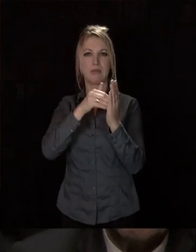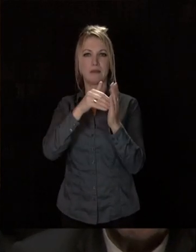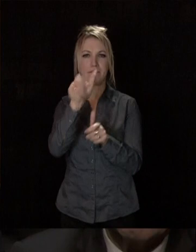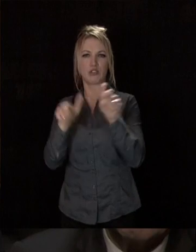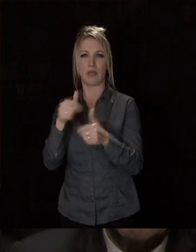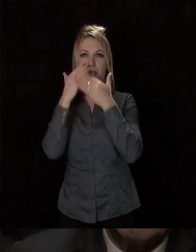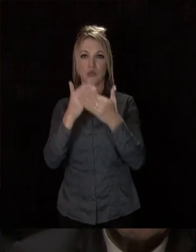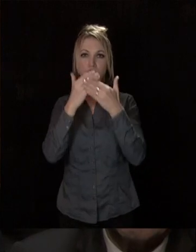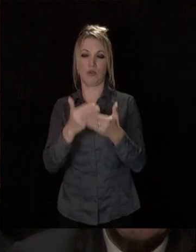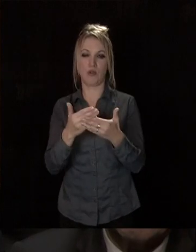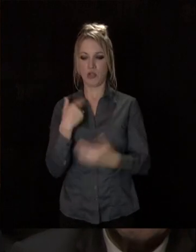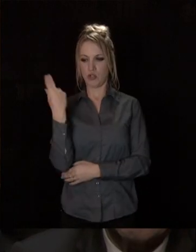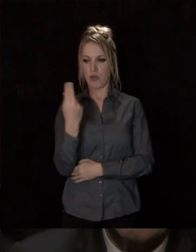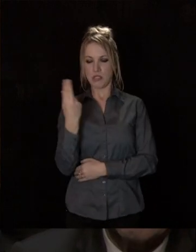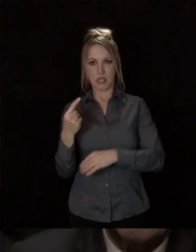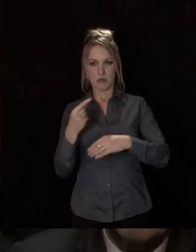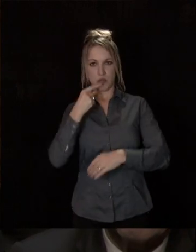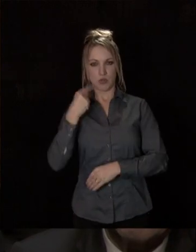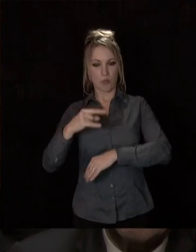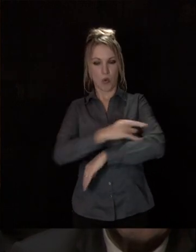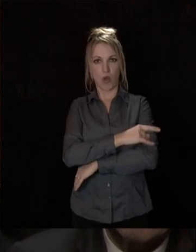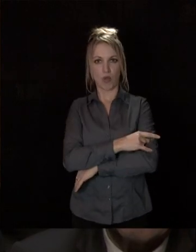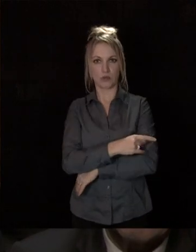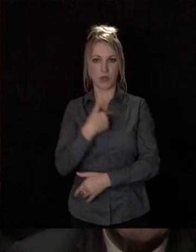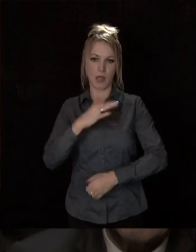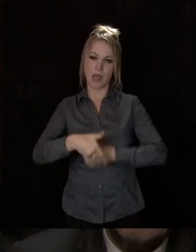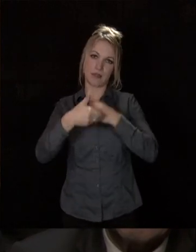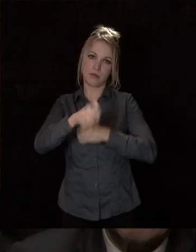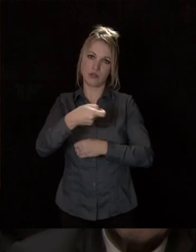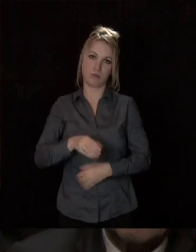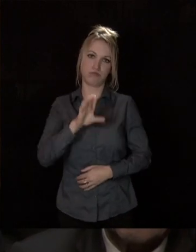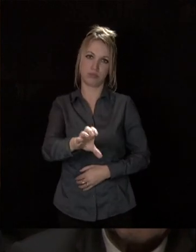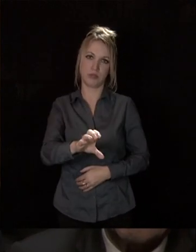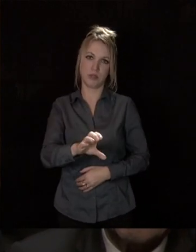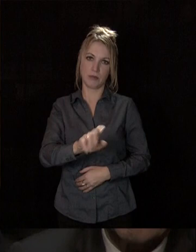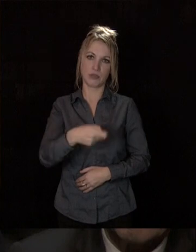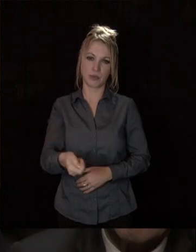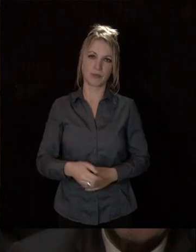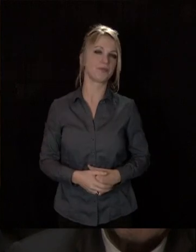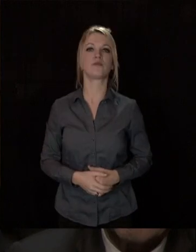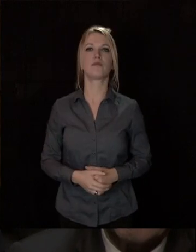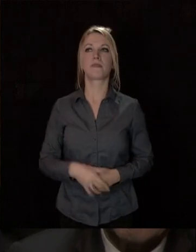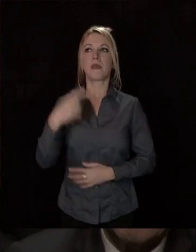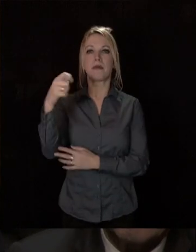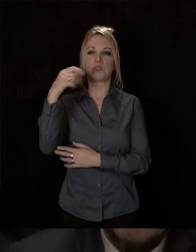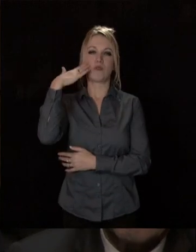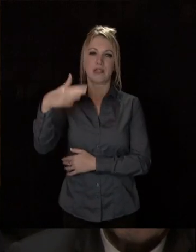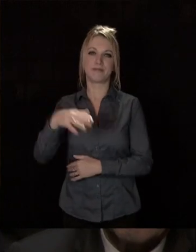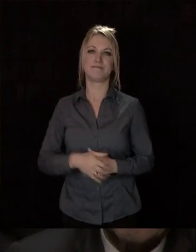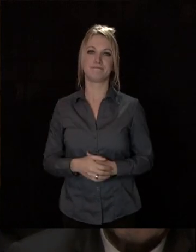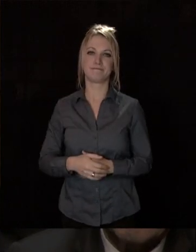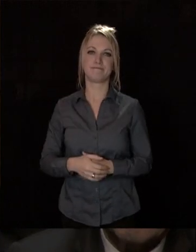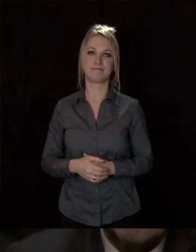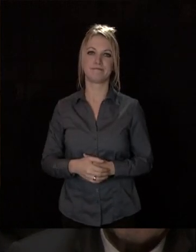Bourgogne est-il nécessaire de le redire ici à notre soutien total et même davantage ? Le président le sait, le président